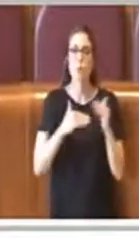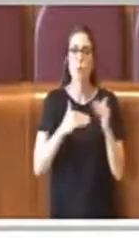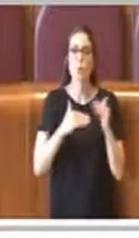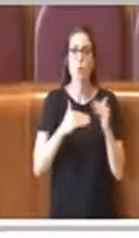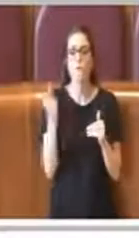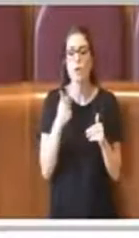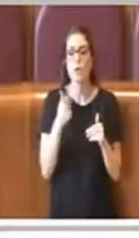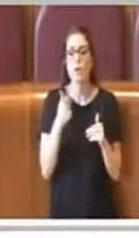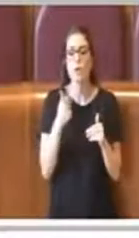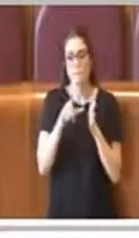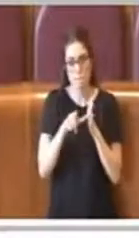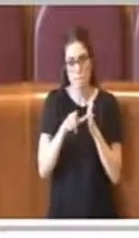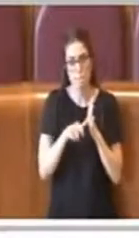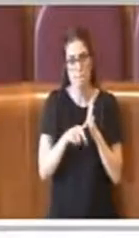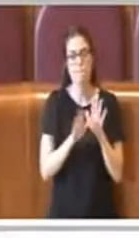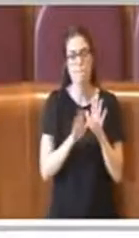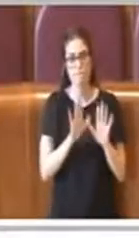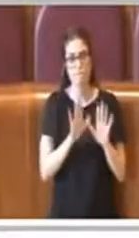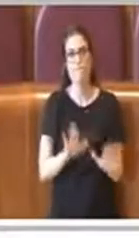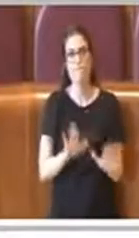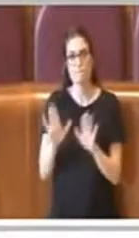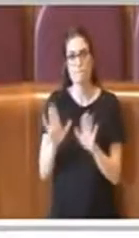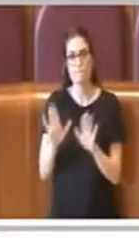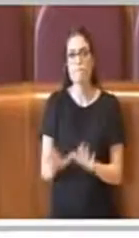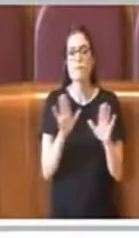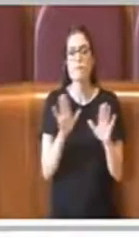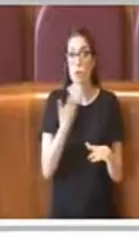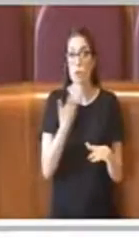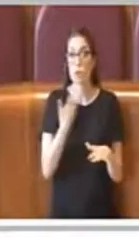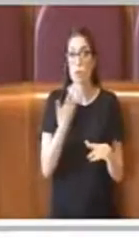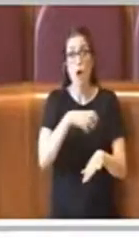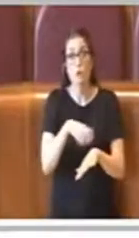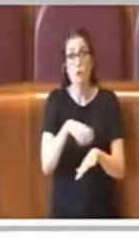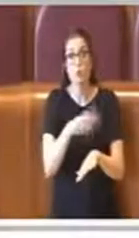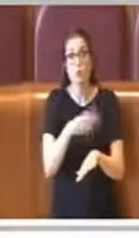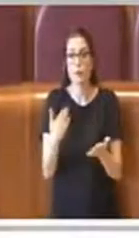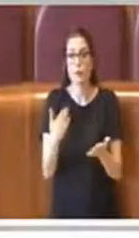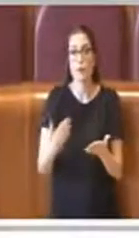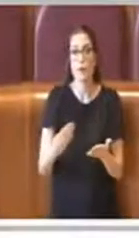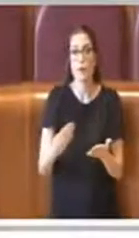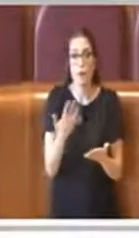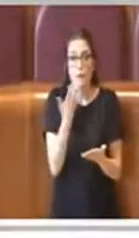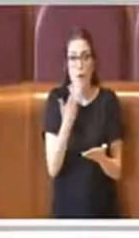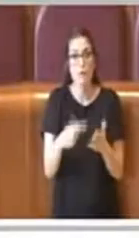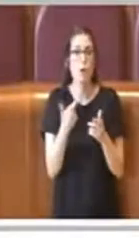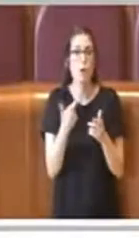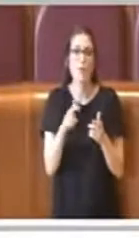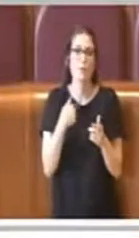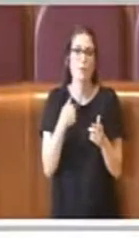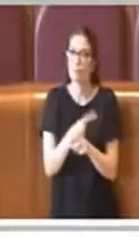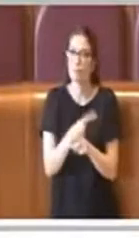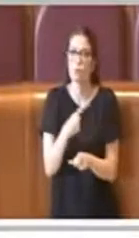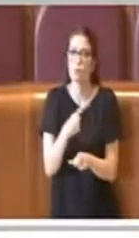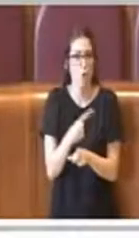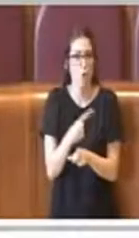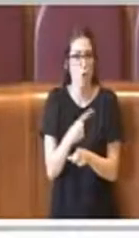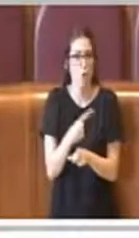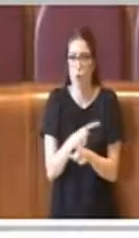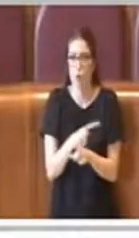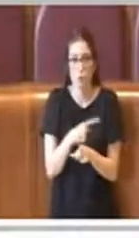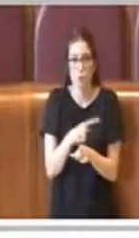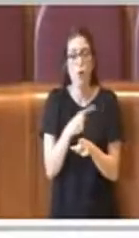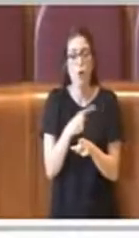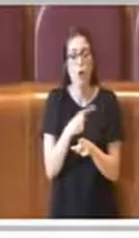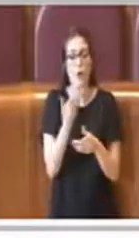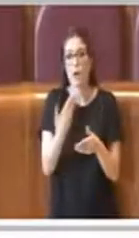costruttive. Io devo dire che mi sono presa altro tempo, nonostante le consulte mi chiedevano da tempo di portare la riforma il prima possibile,